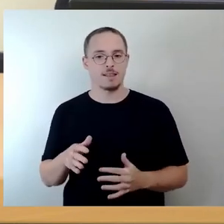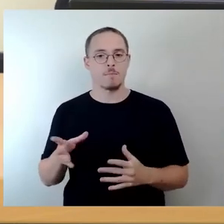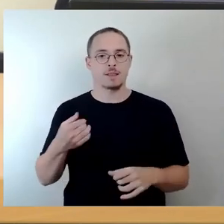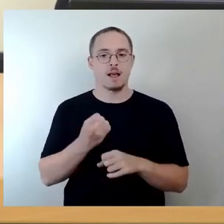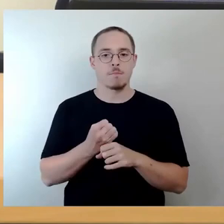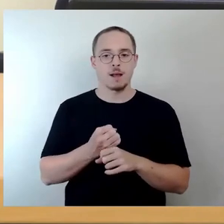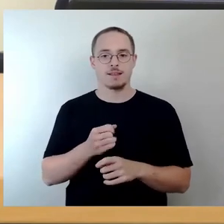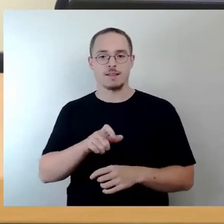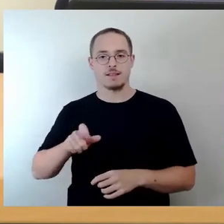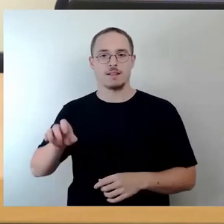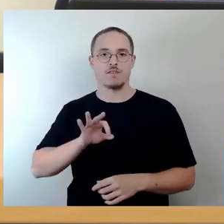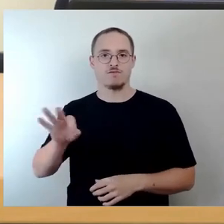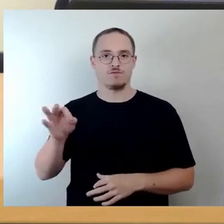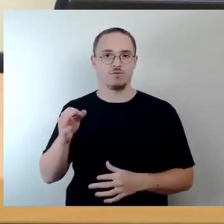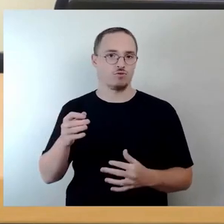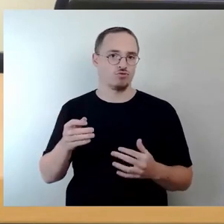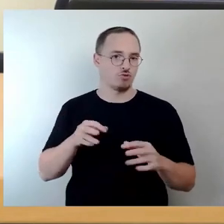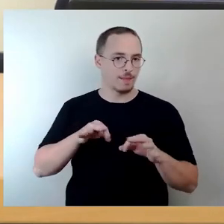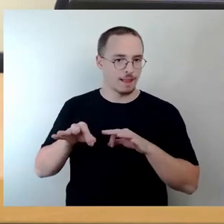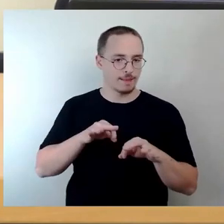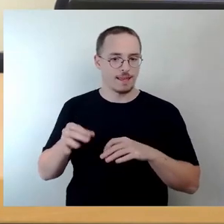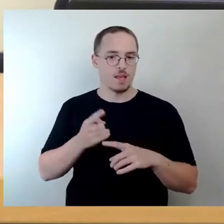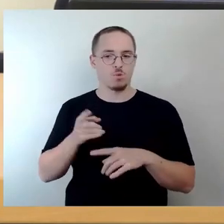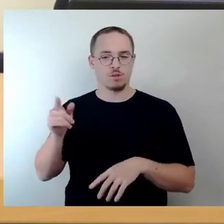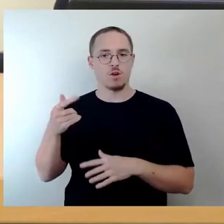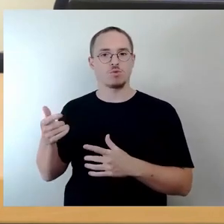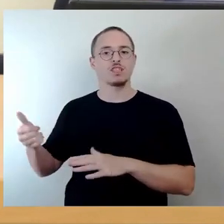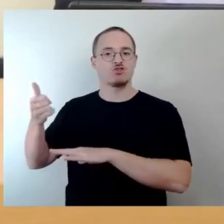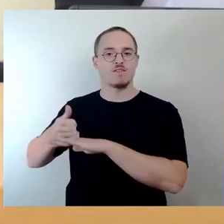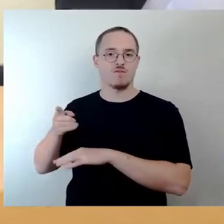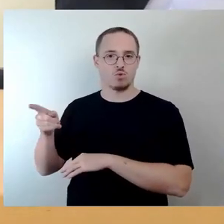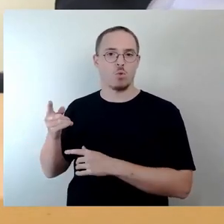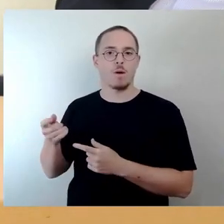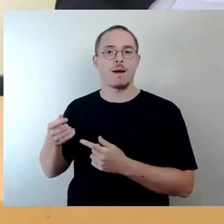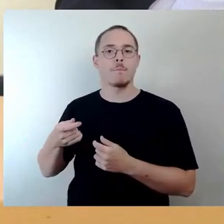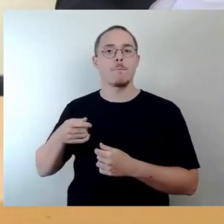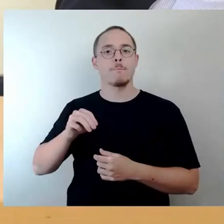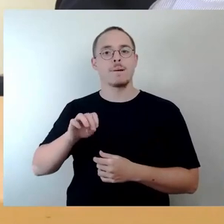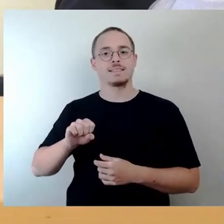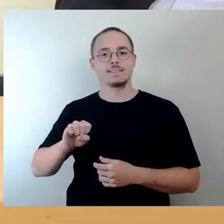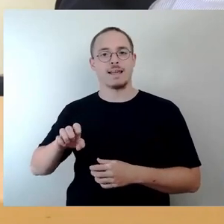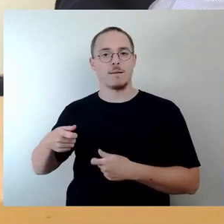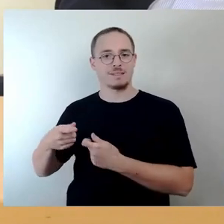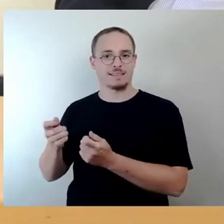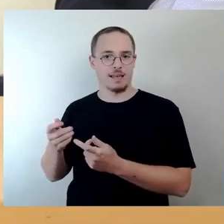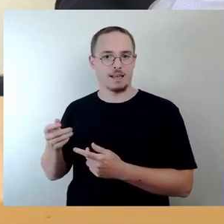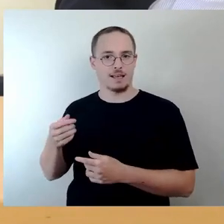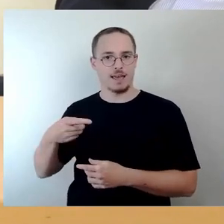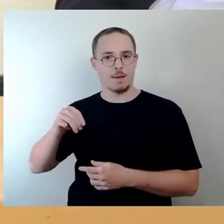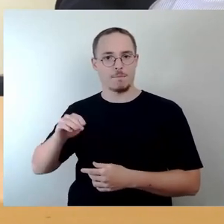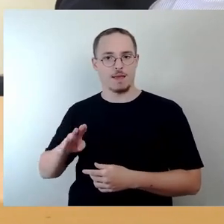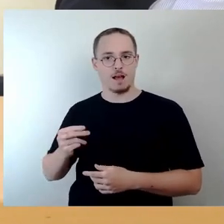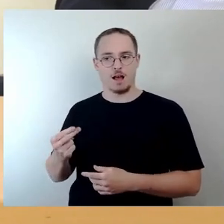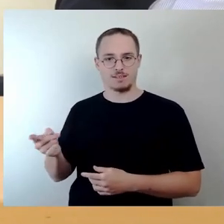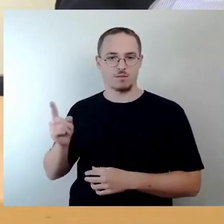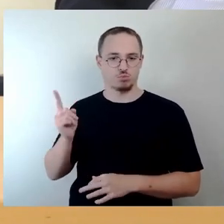dann auch mit der Geschäftsführung der Messe GmbH das Ganze noch einmal auswerten, um, ich sage mal, für das nächste Jahr, und das ist ja immer